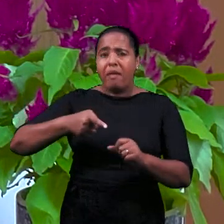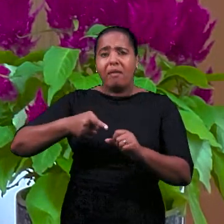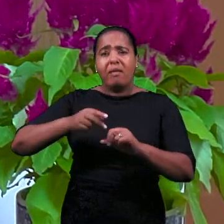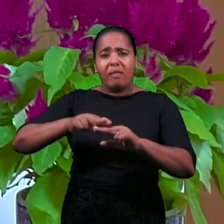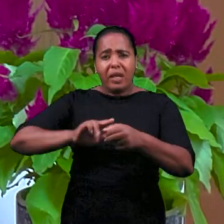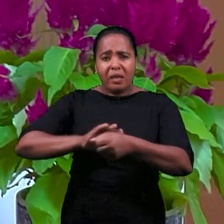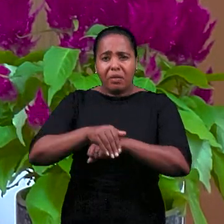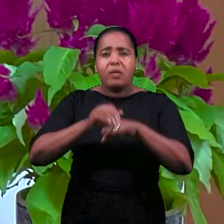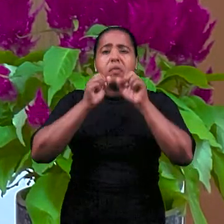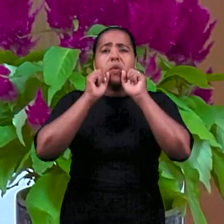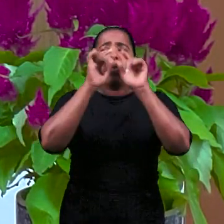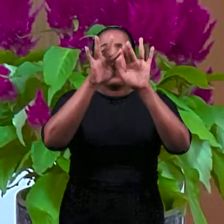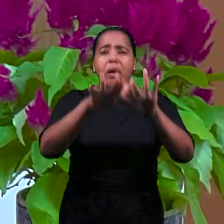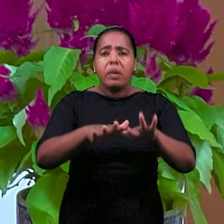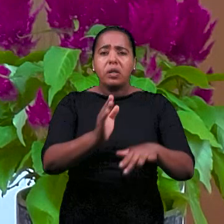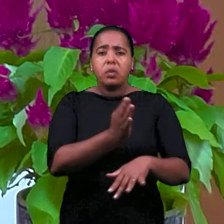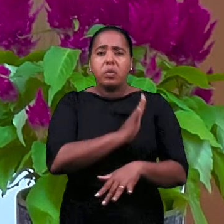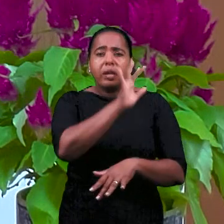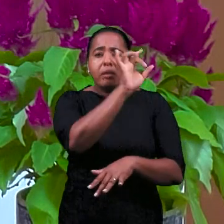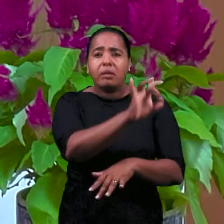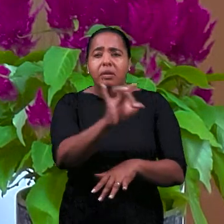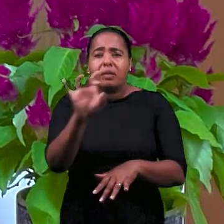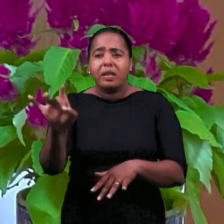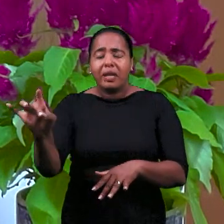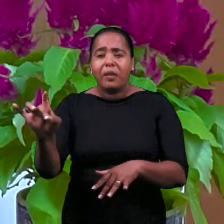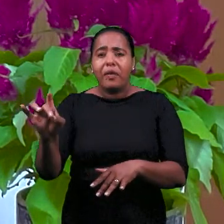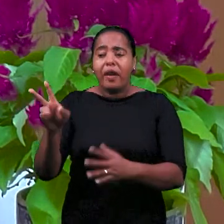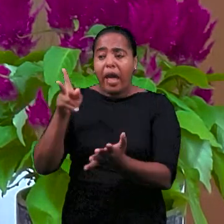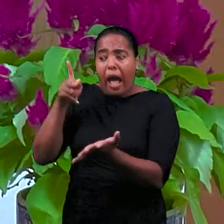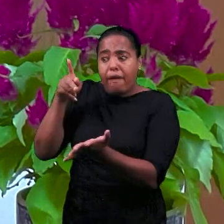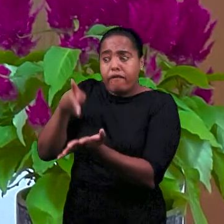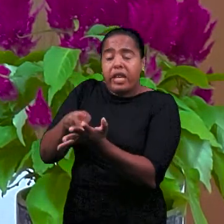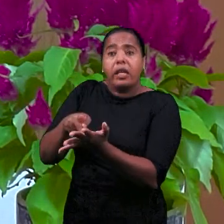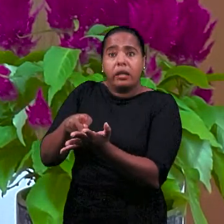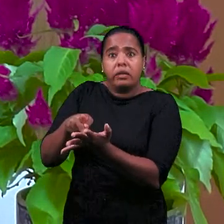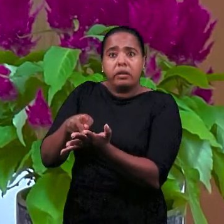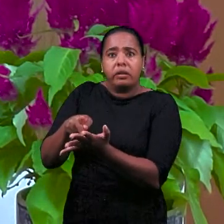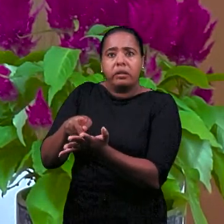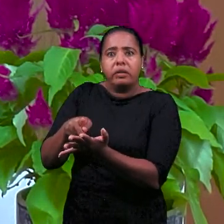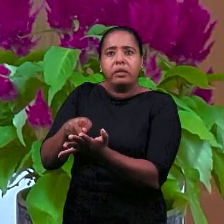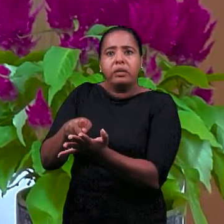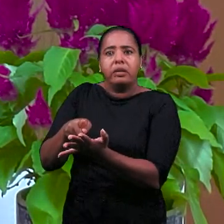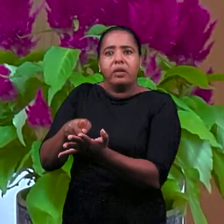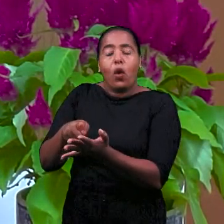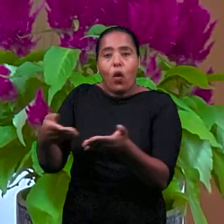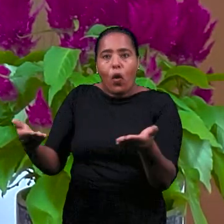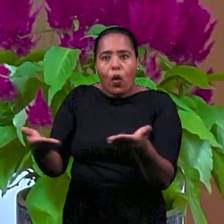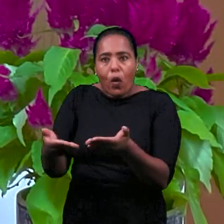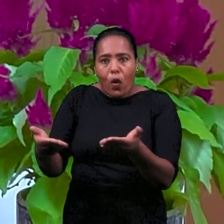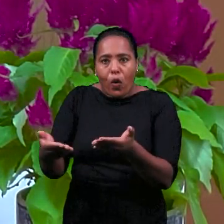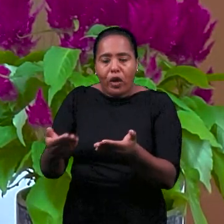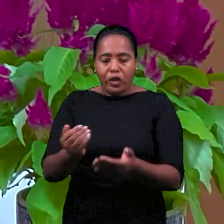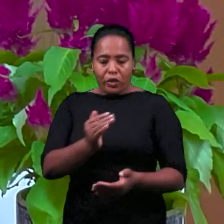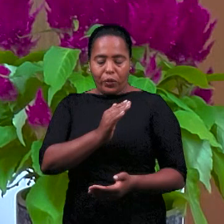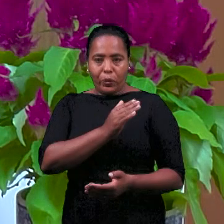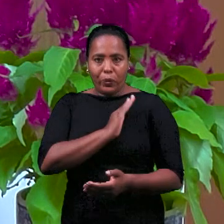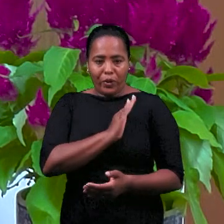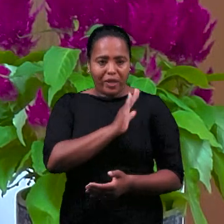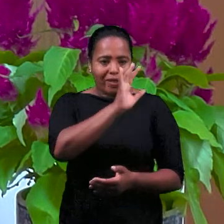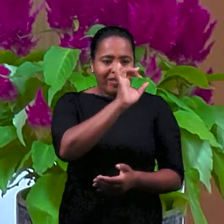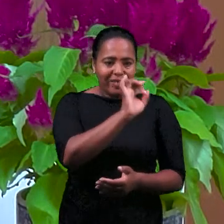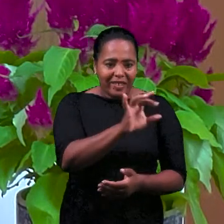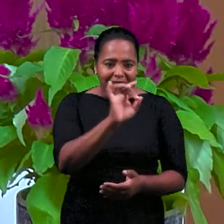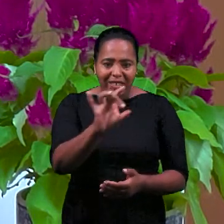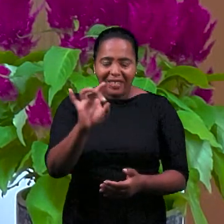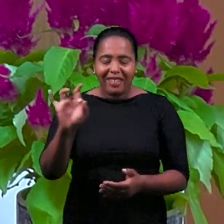просим, принеси благословение в сердца, чтобы сегодня истина вошла в